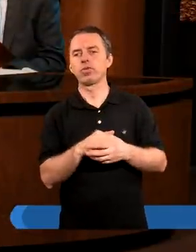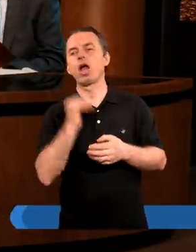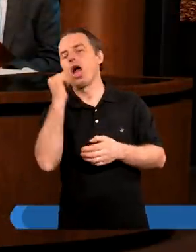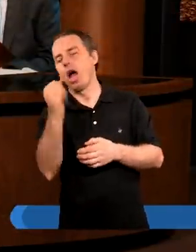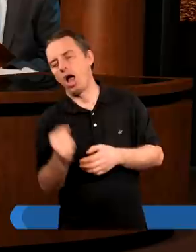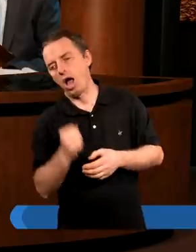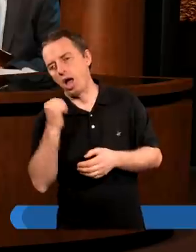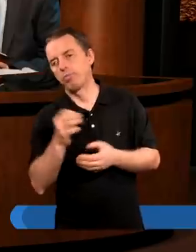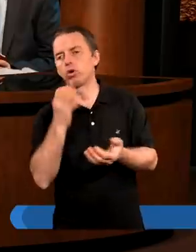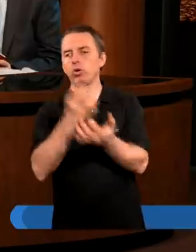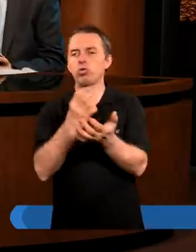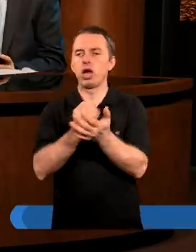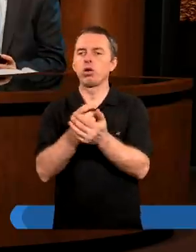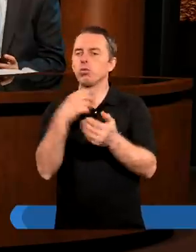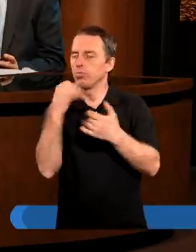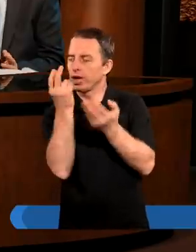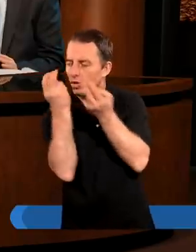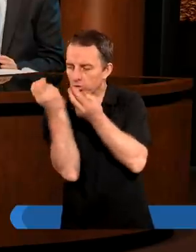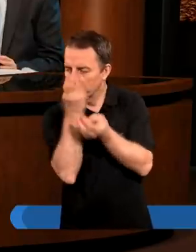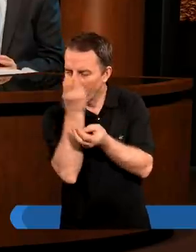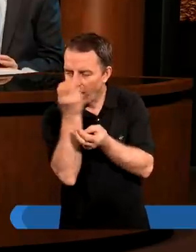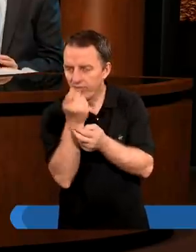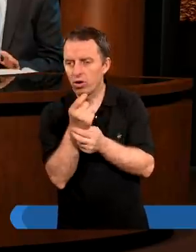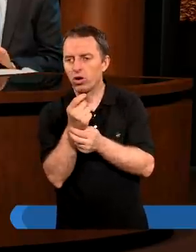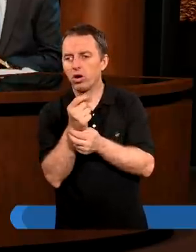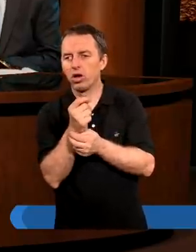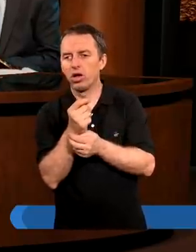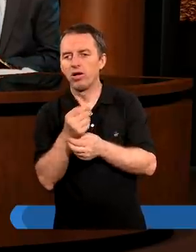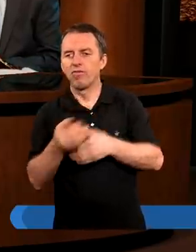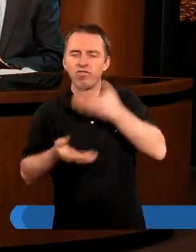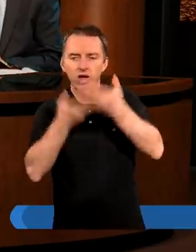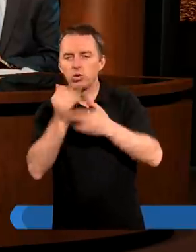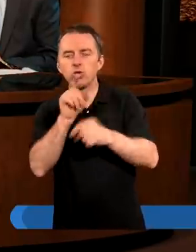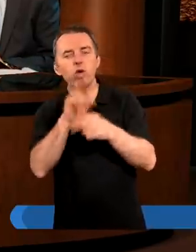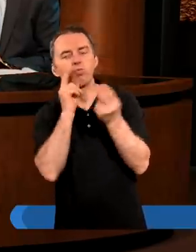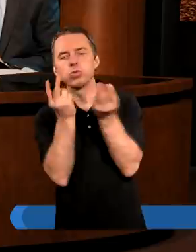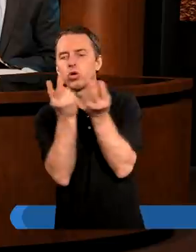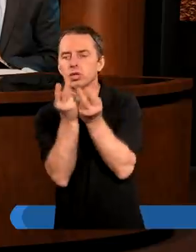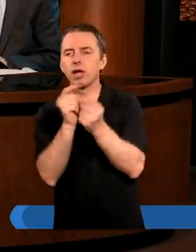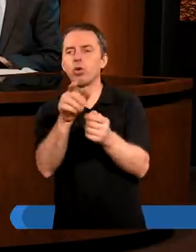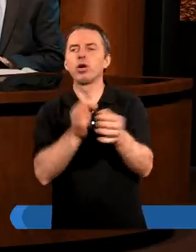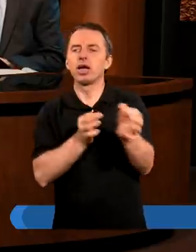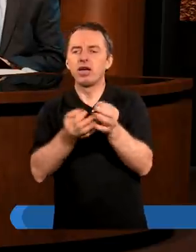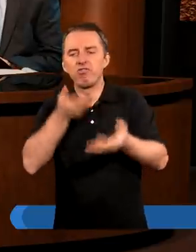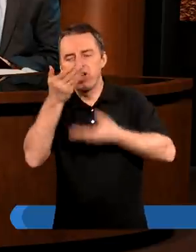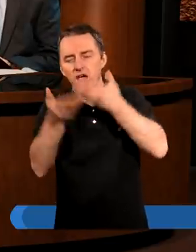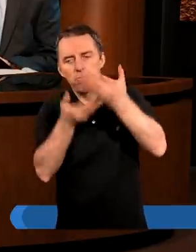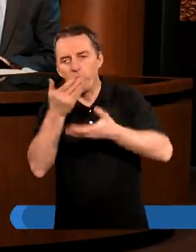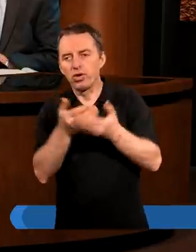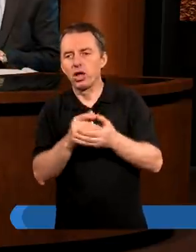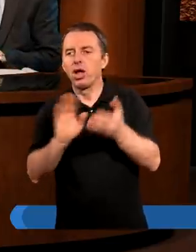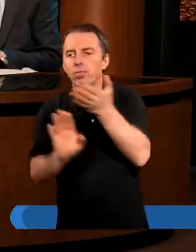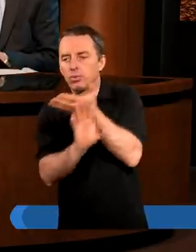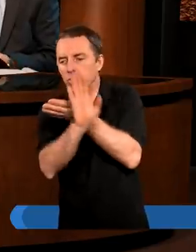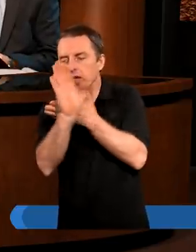Apostoł Jakub, bardzo ciekawą i prawie tożsamą z tą wypowiedzią myśl